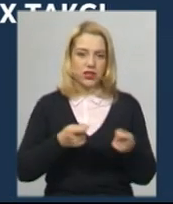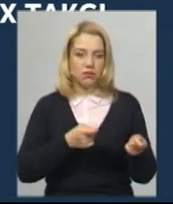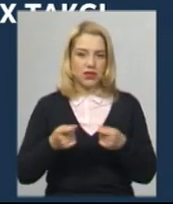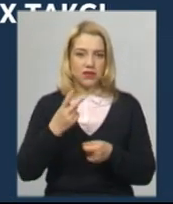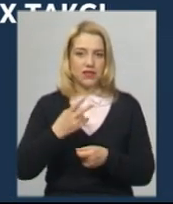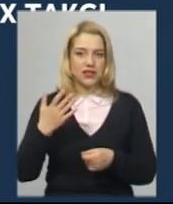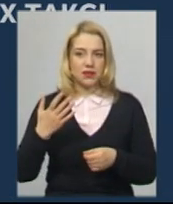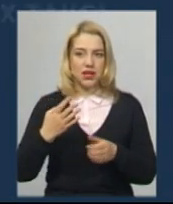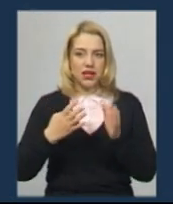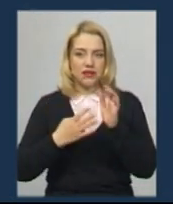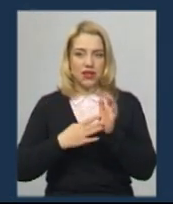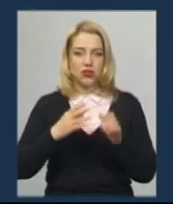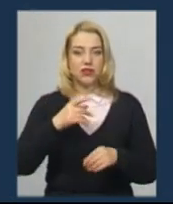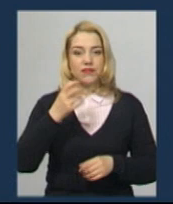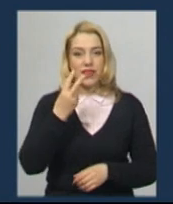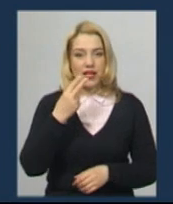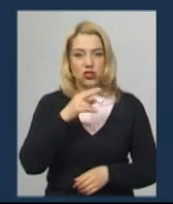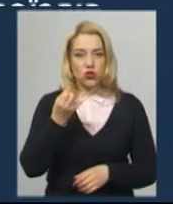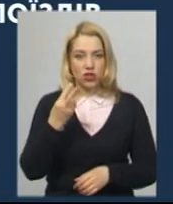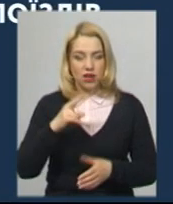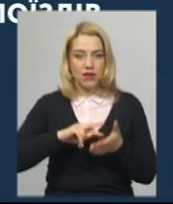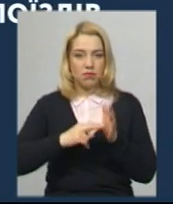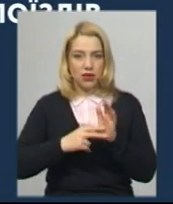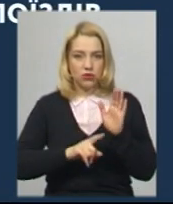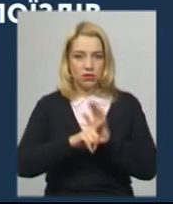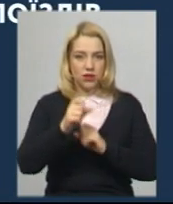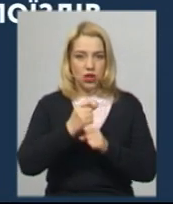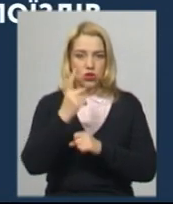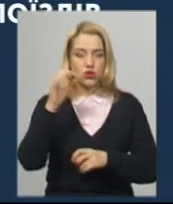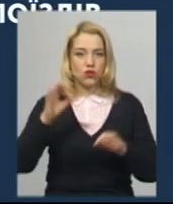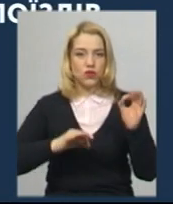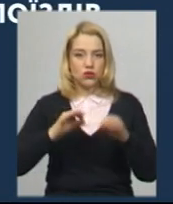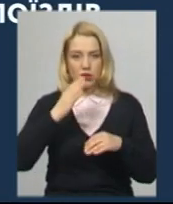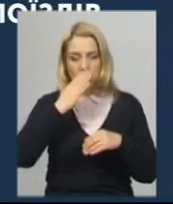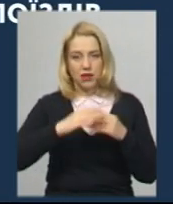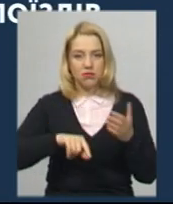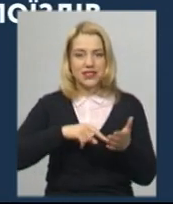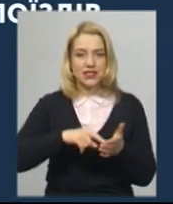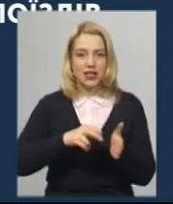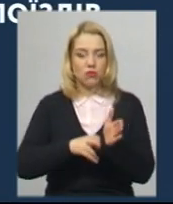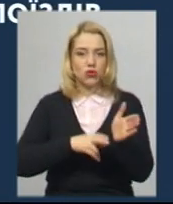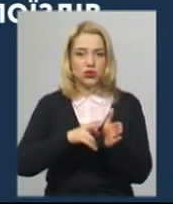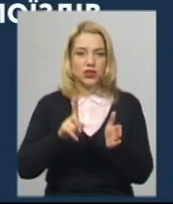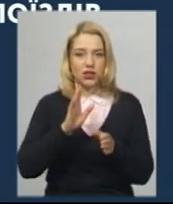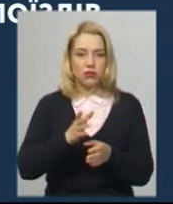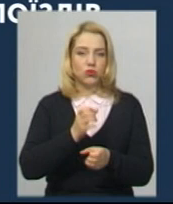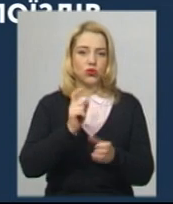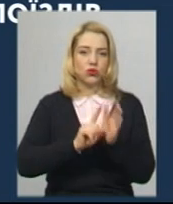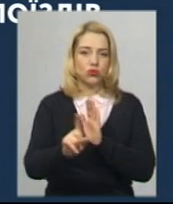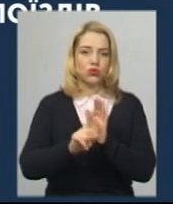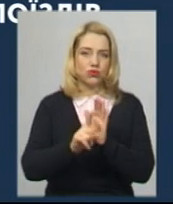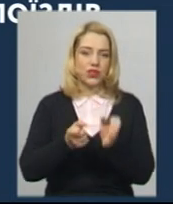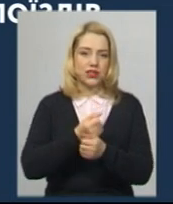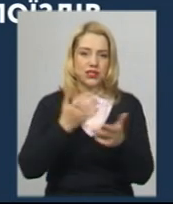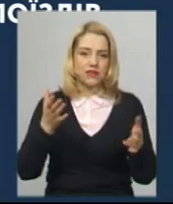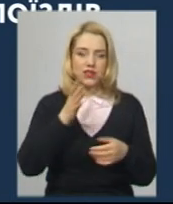маршрутних таксі. З 12 червня планується запуск 100% приміських поїздів, які курсуватимуть у світлий час доби, а також